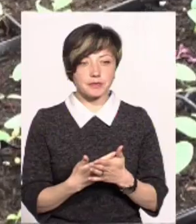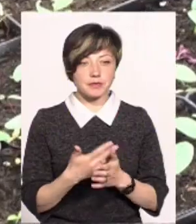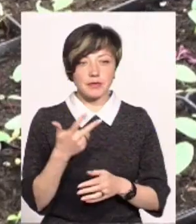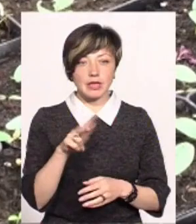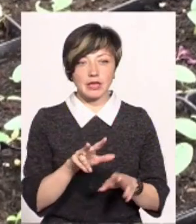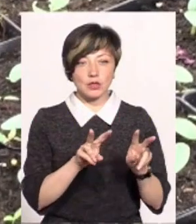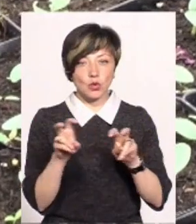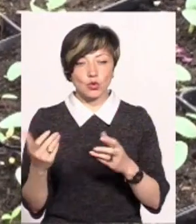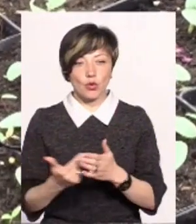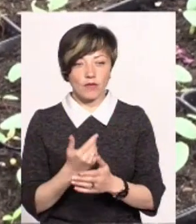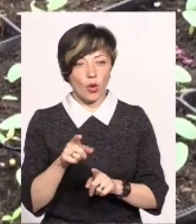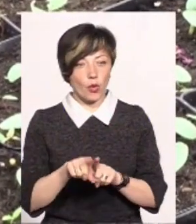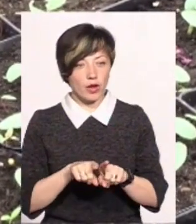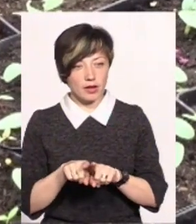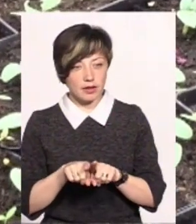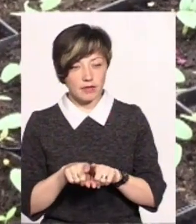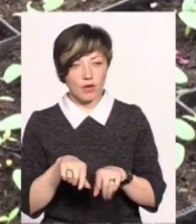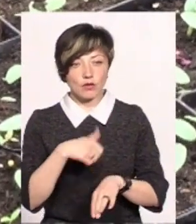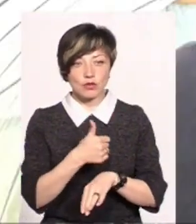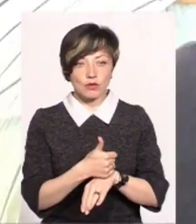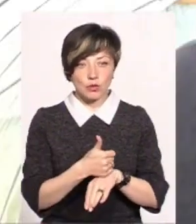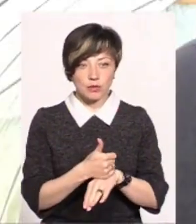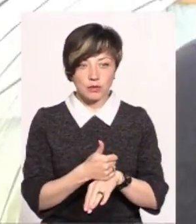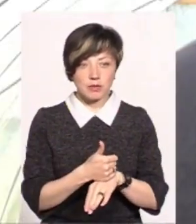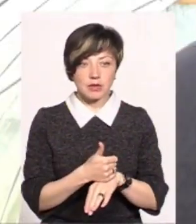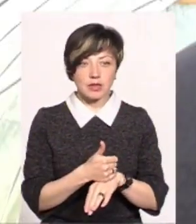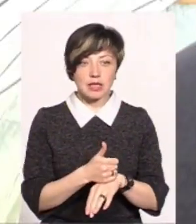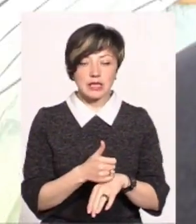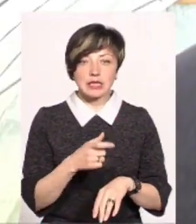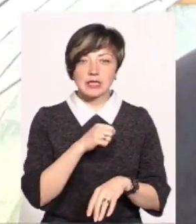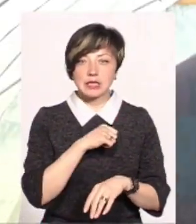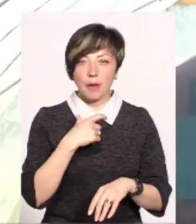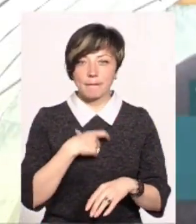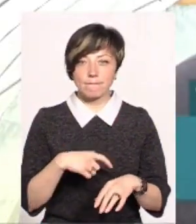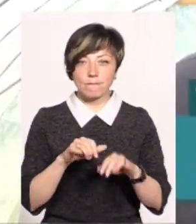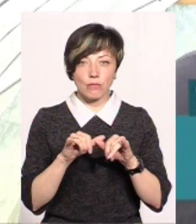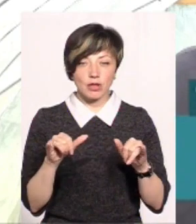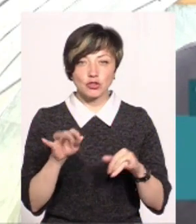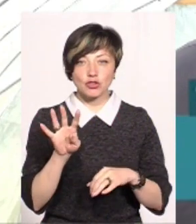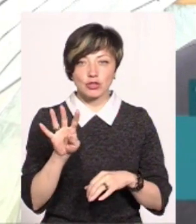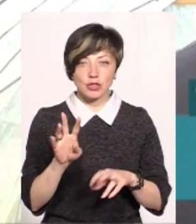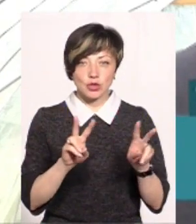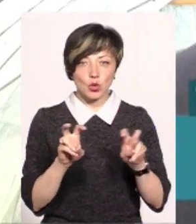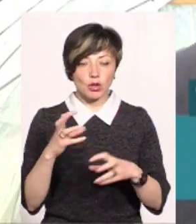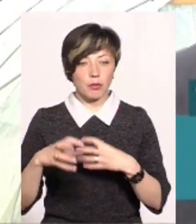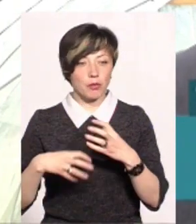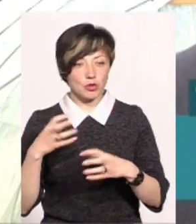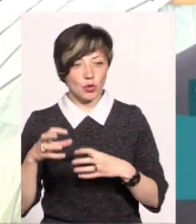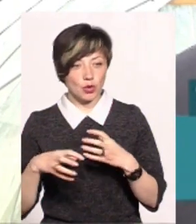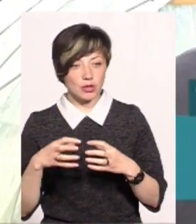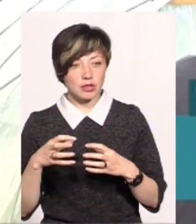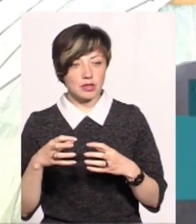сорти нових огірків, в основному партернокарпічний або самоплідний. Чотири сорти помідорів,